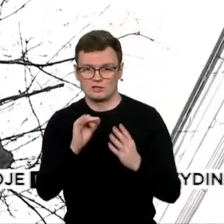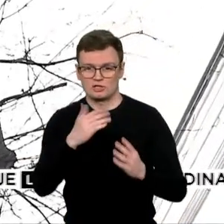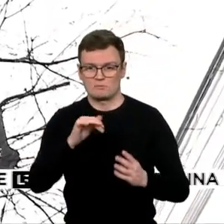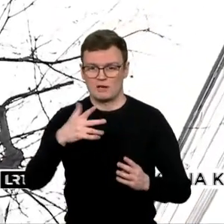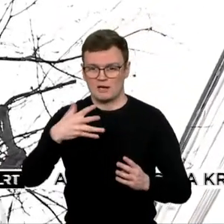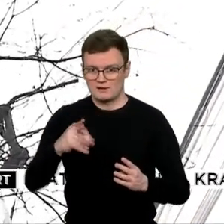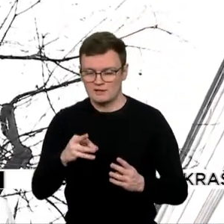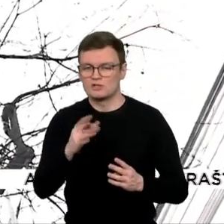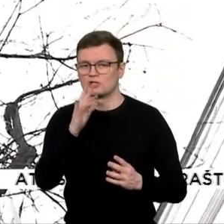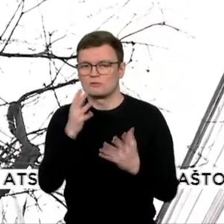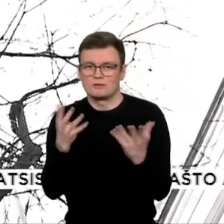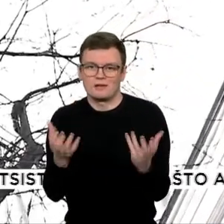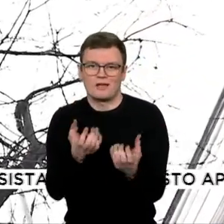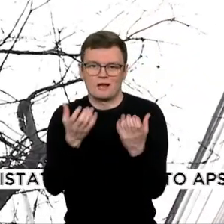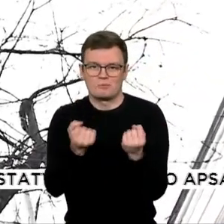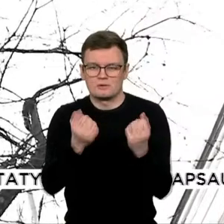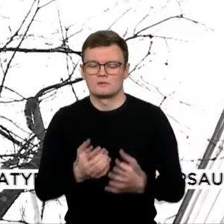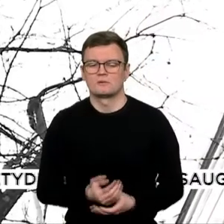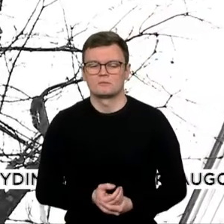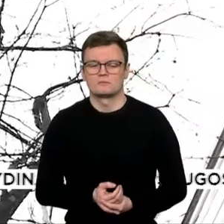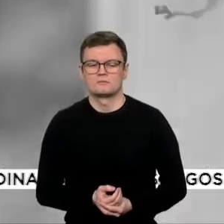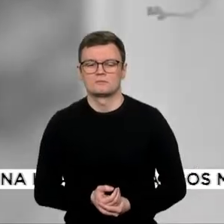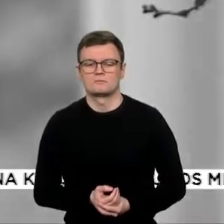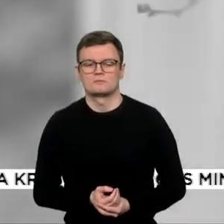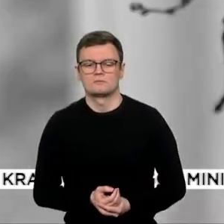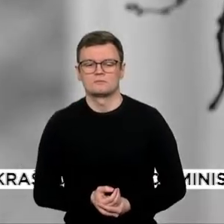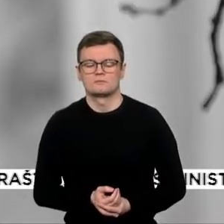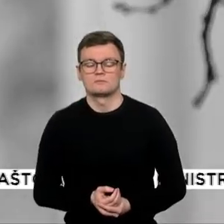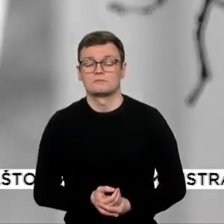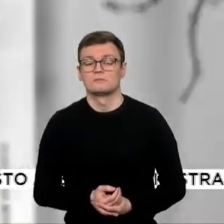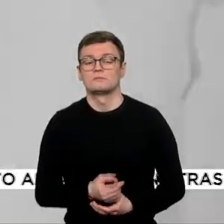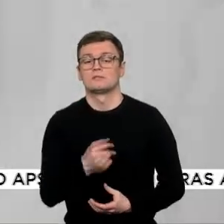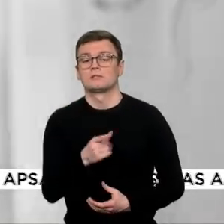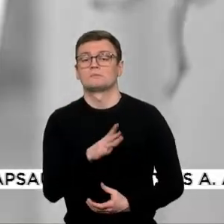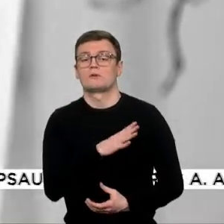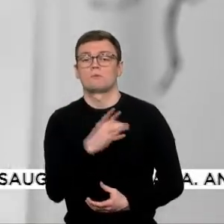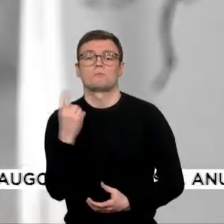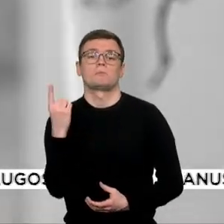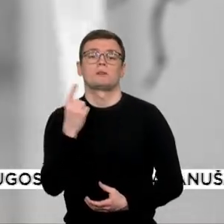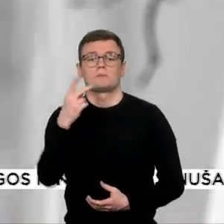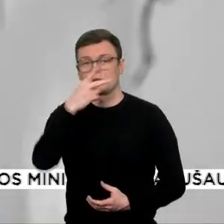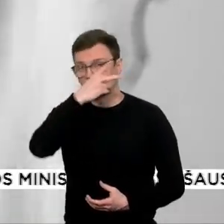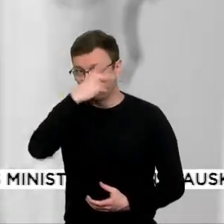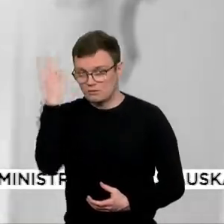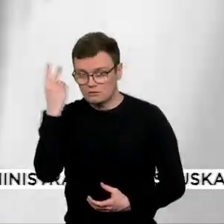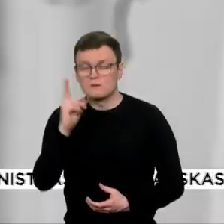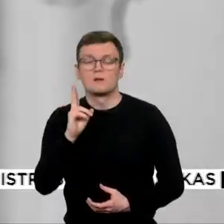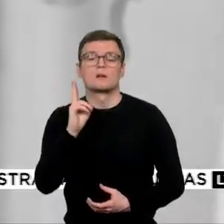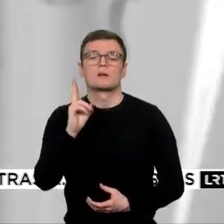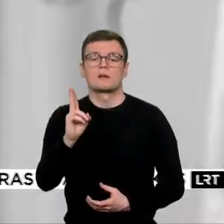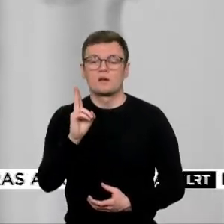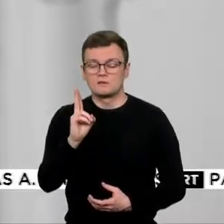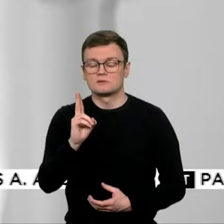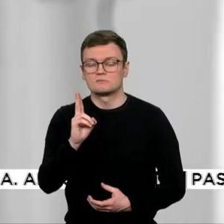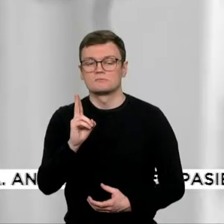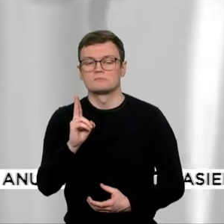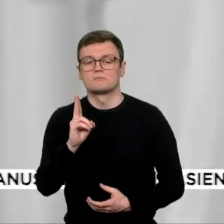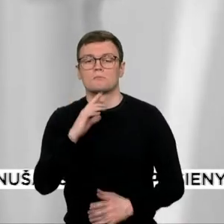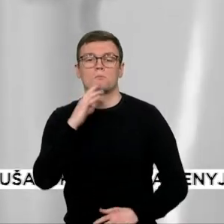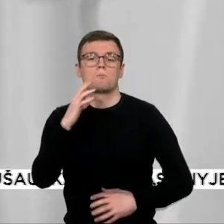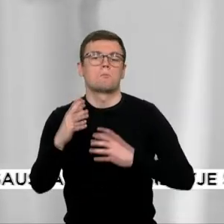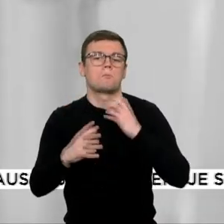metų kovo penkiolikta diena ji tapo pirmąją Lietuvą, kuriai suteiktas pasaulio tautų